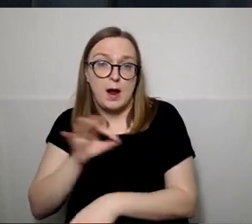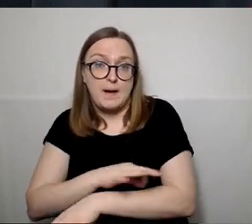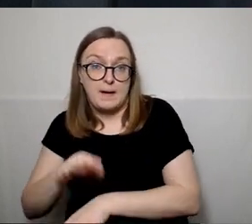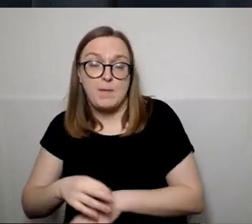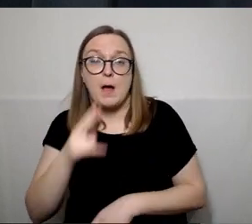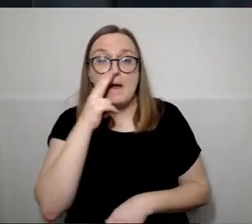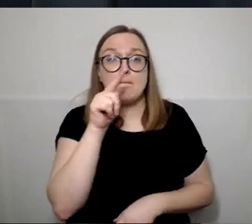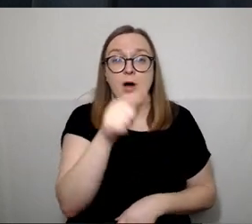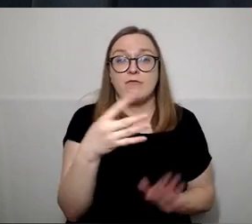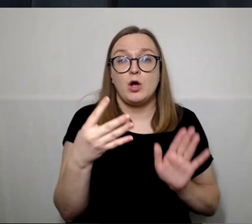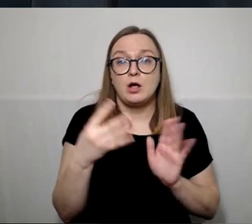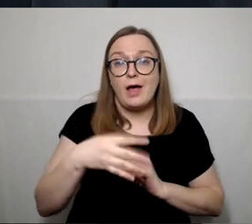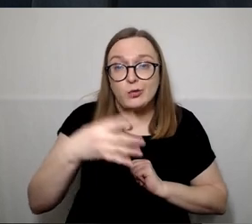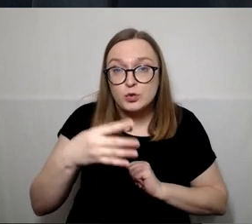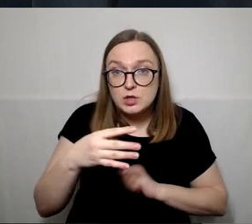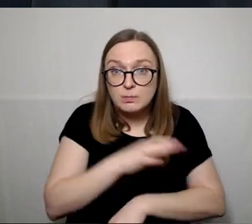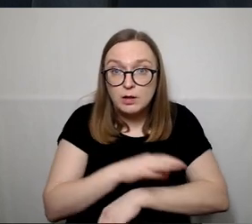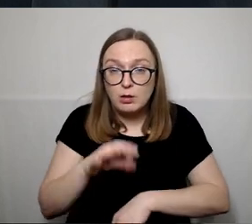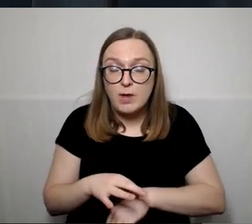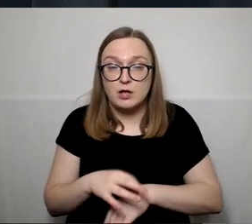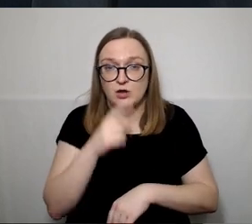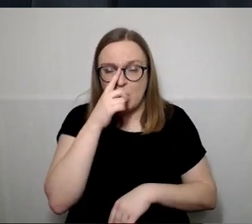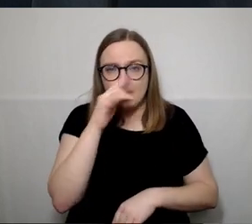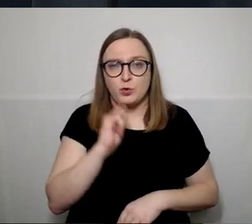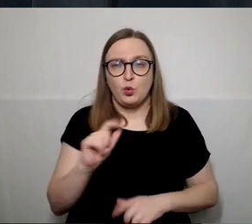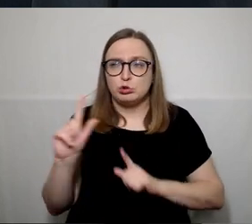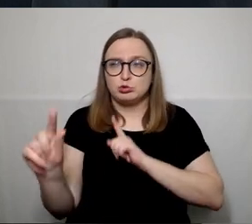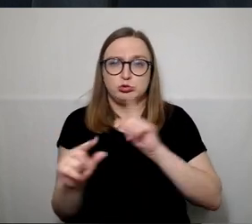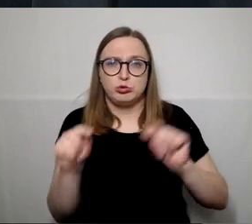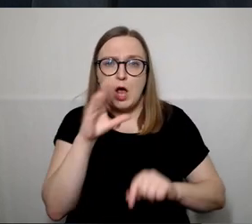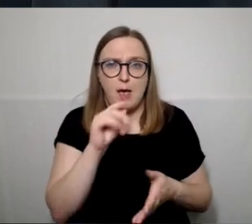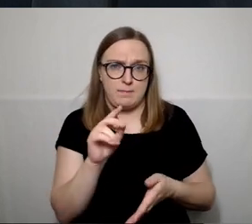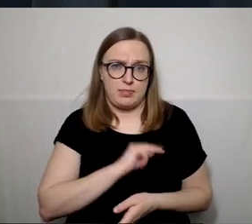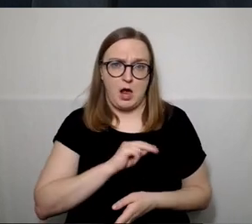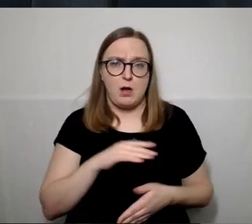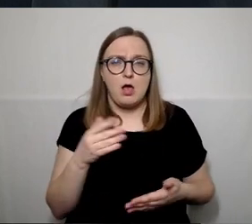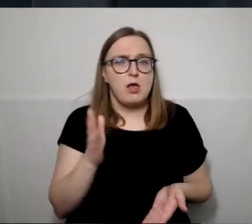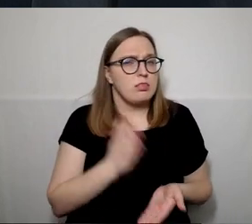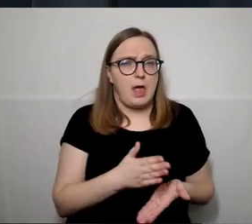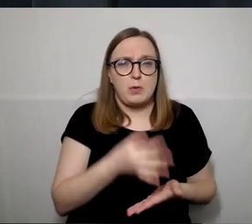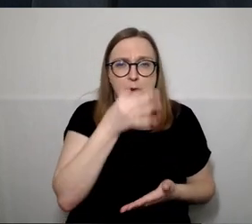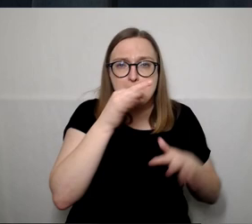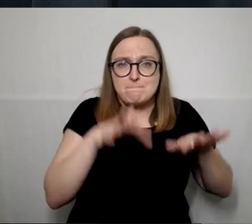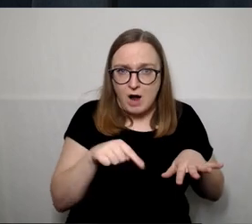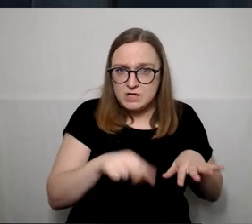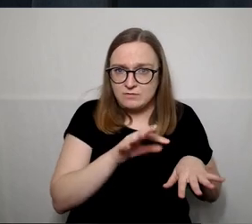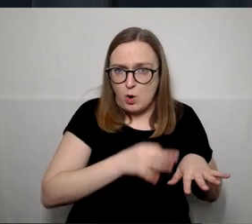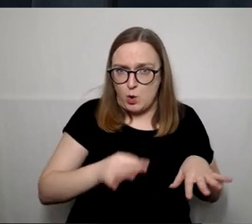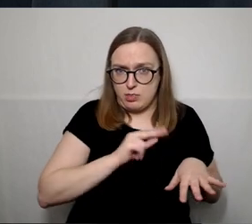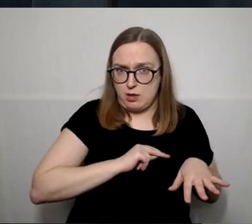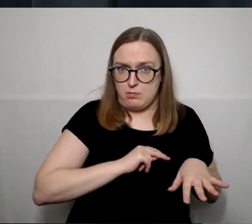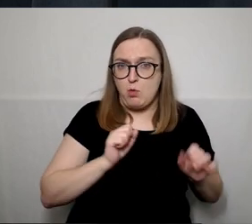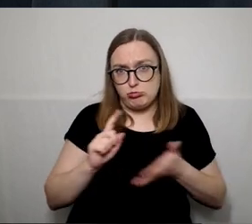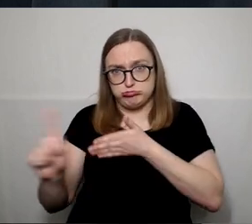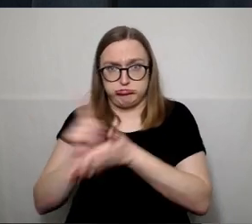40. Tai iš bet kurio krašto važiuojant galima tą darbą nebūtinai pasvalio rajone dirbti, bet vėl prieiname